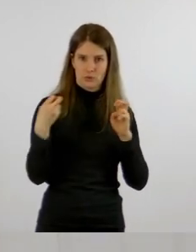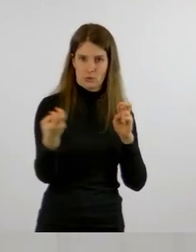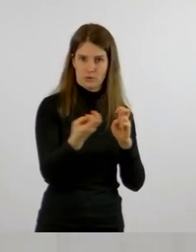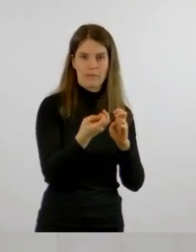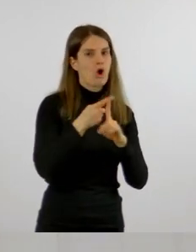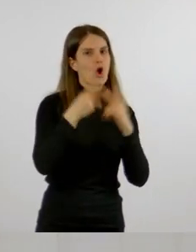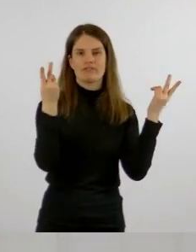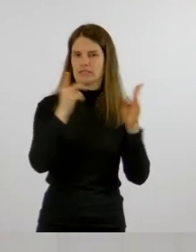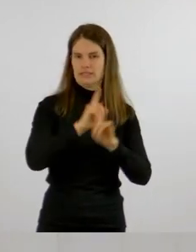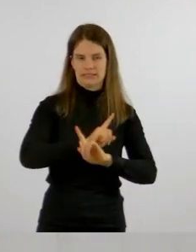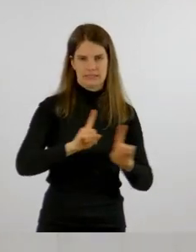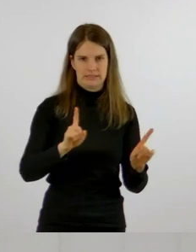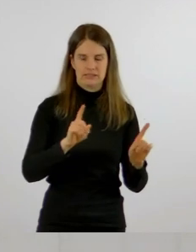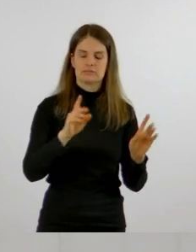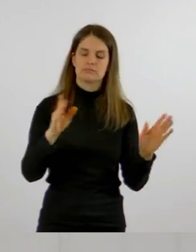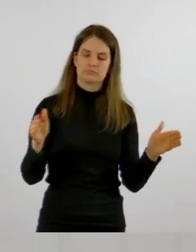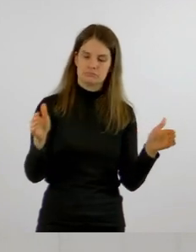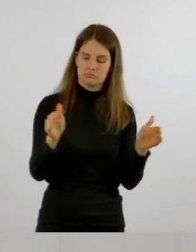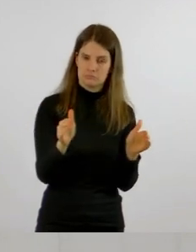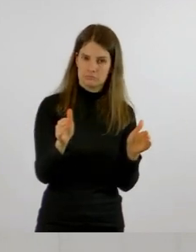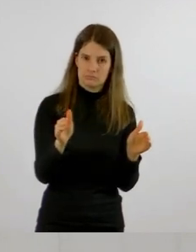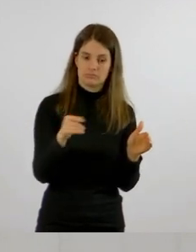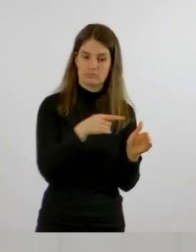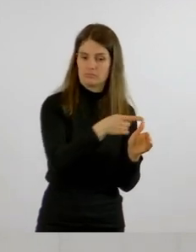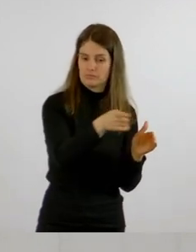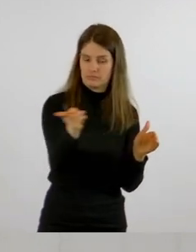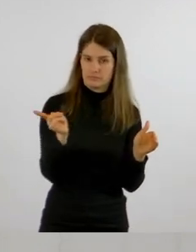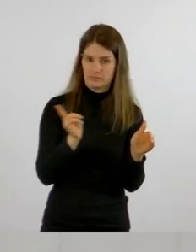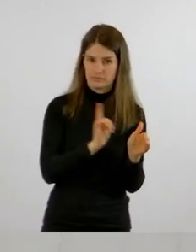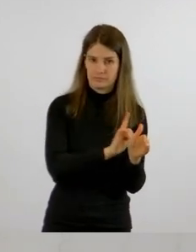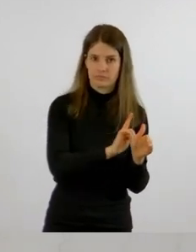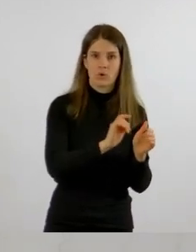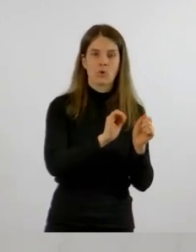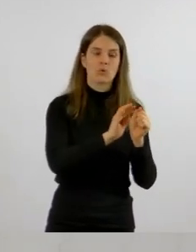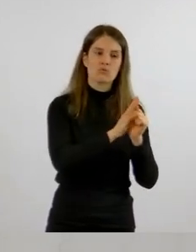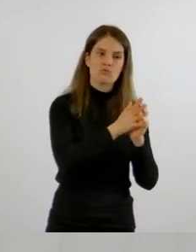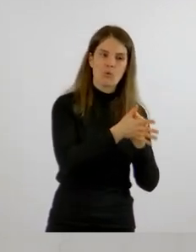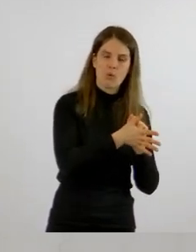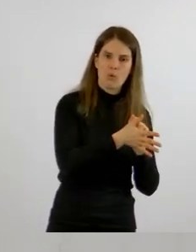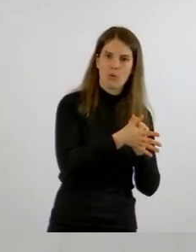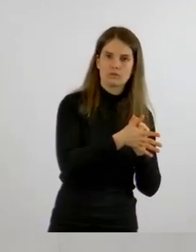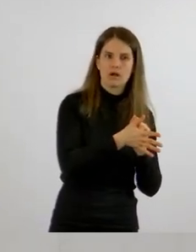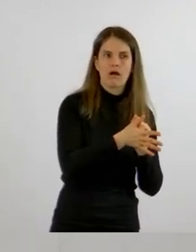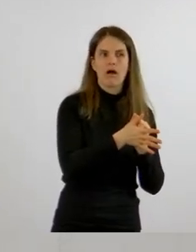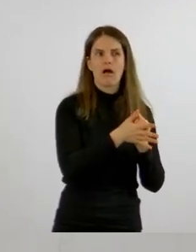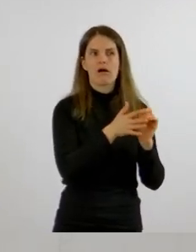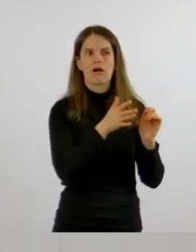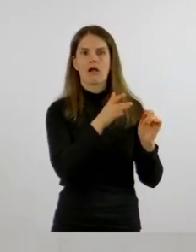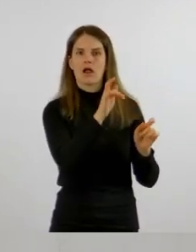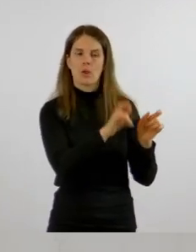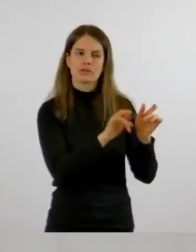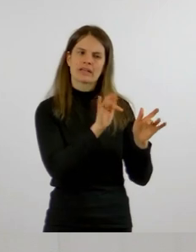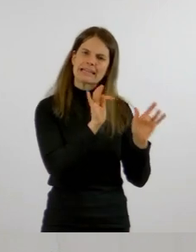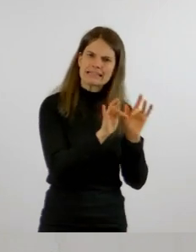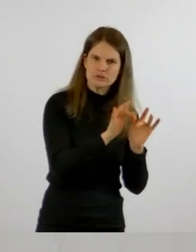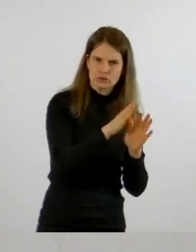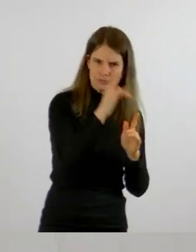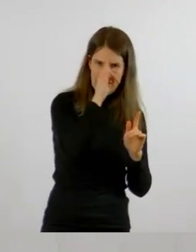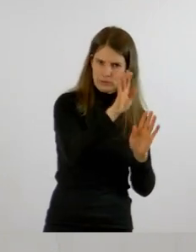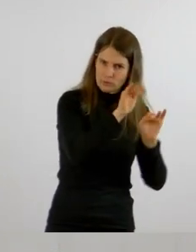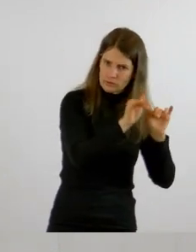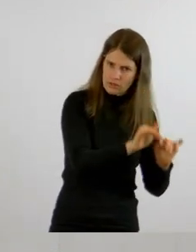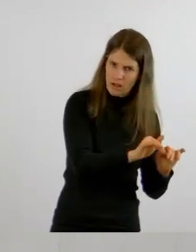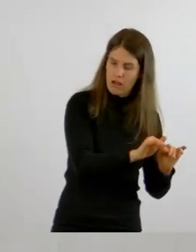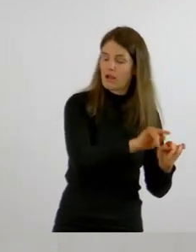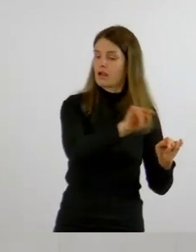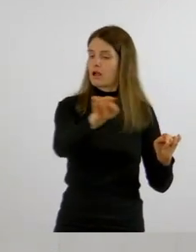an der sowohl Corona-kritisch eingestellte Personen als auch